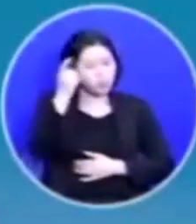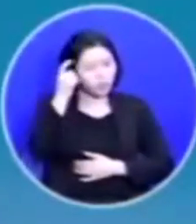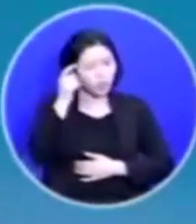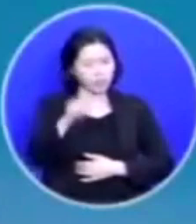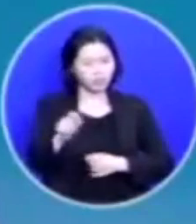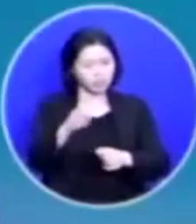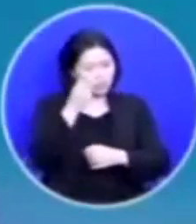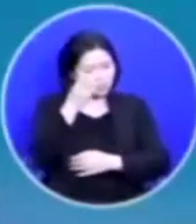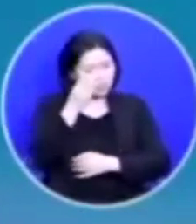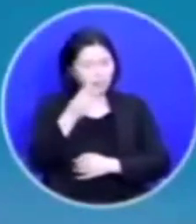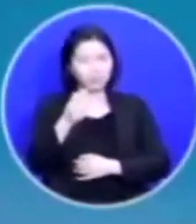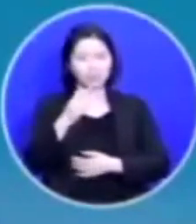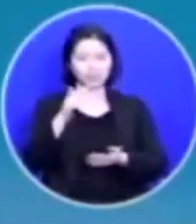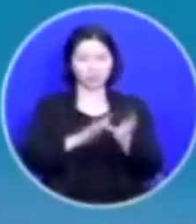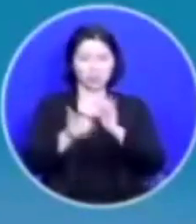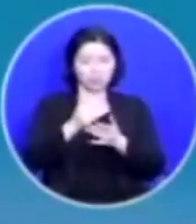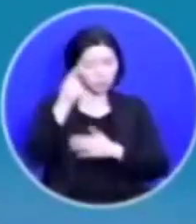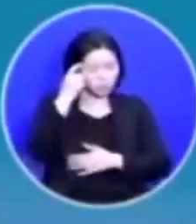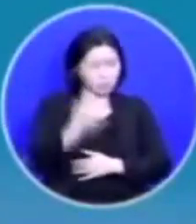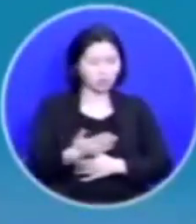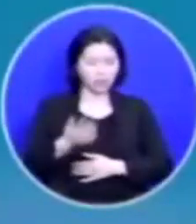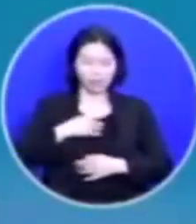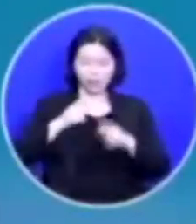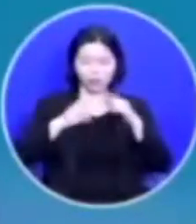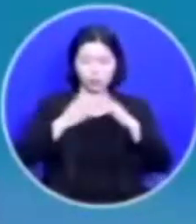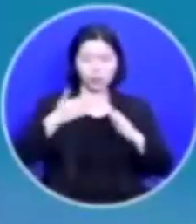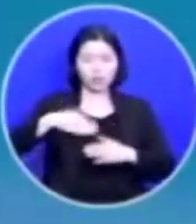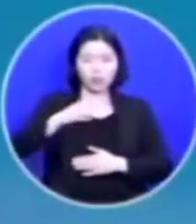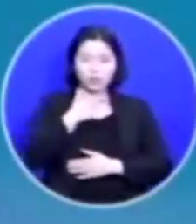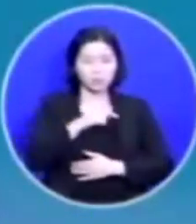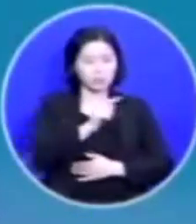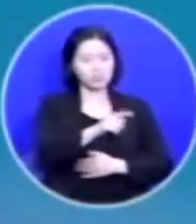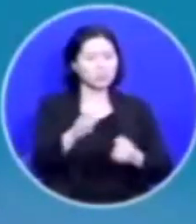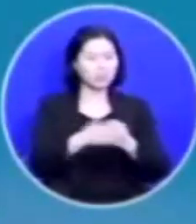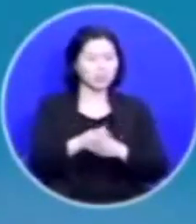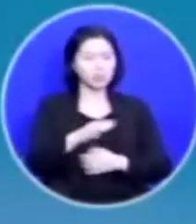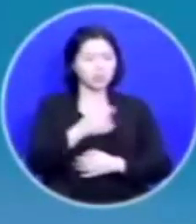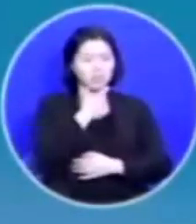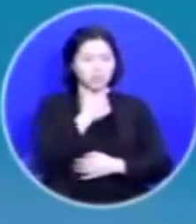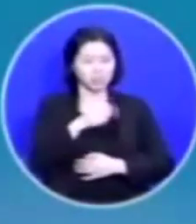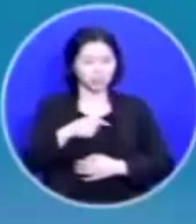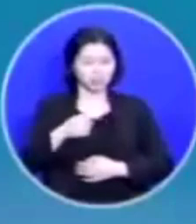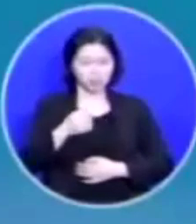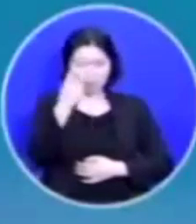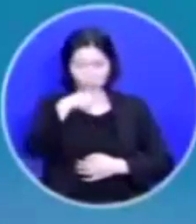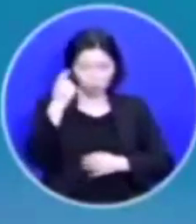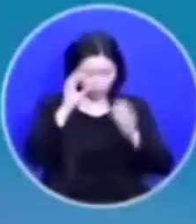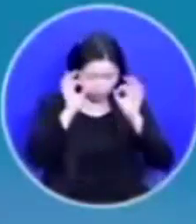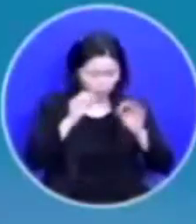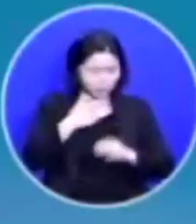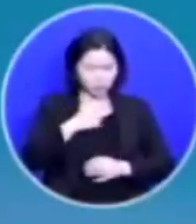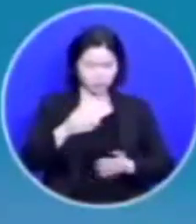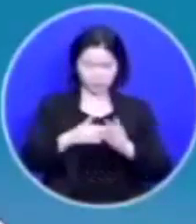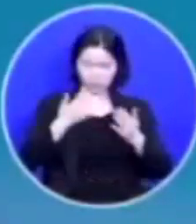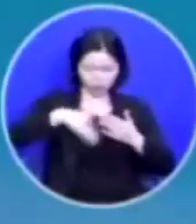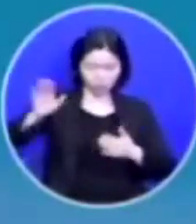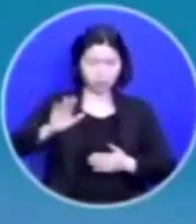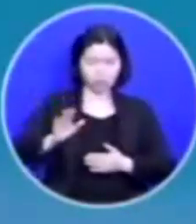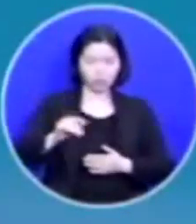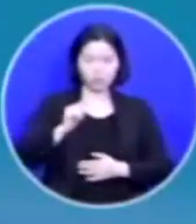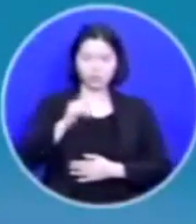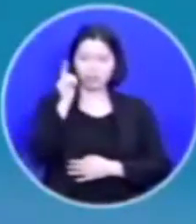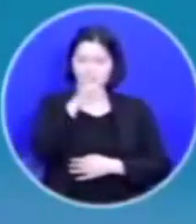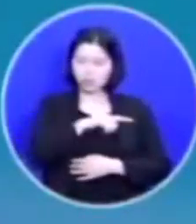믿니? 나도 교회 가보려고 해봤지만 너 때문에 못 가겠다 꼴도 보기 싫으니 집에서 나가라 이런 험한 말을